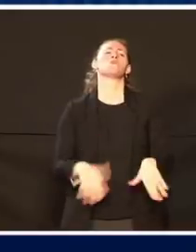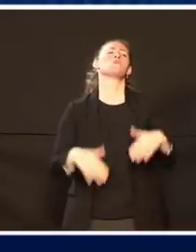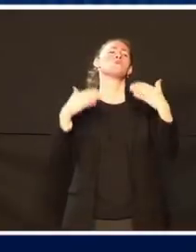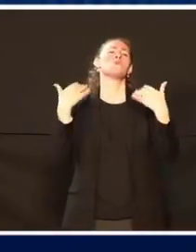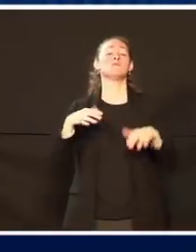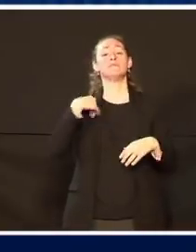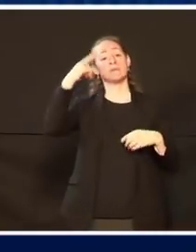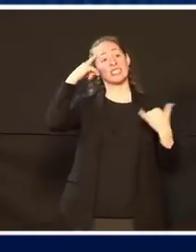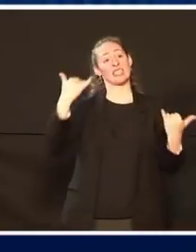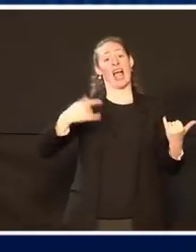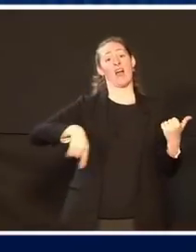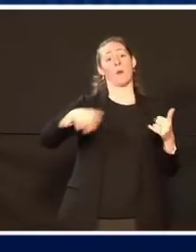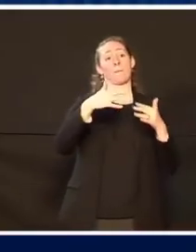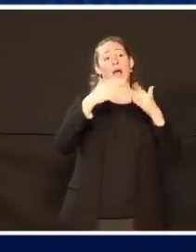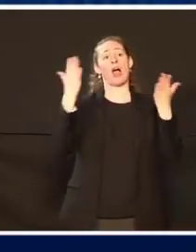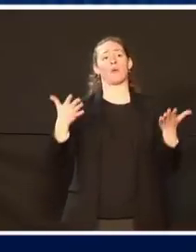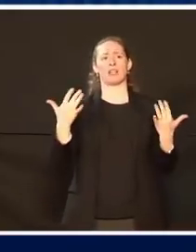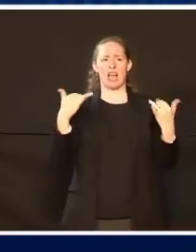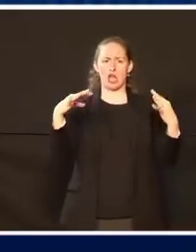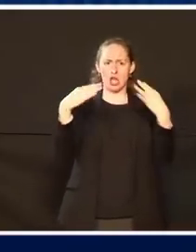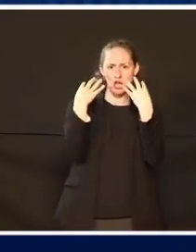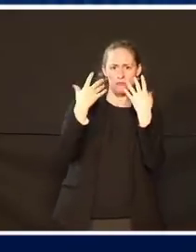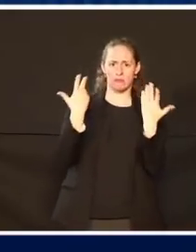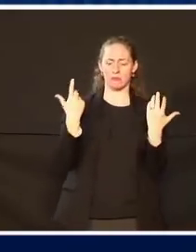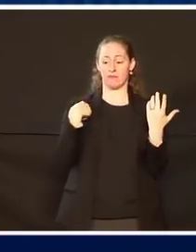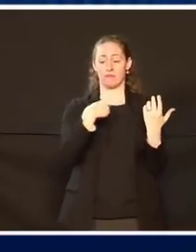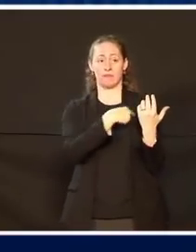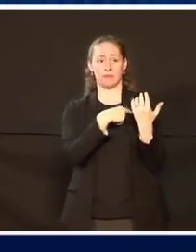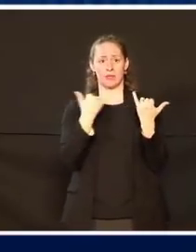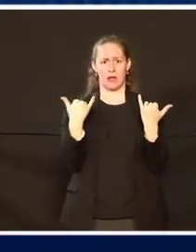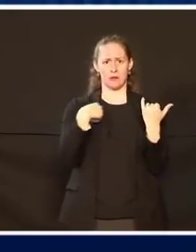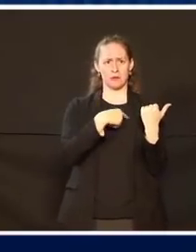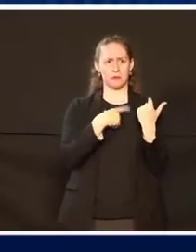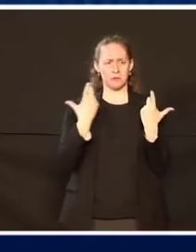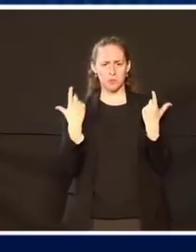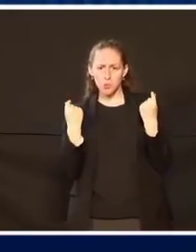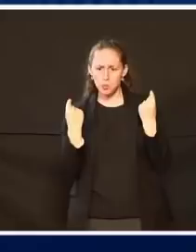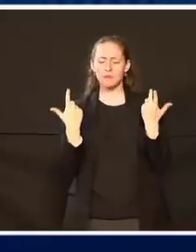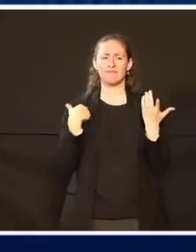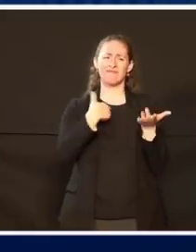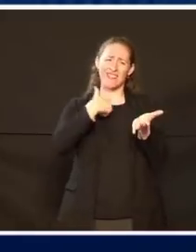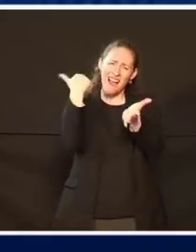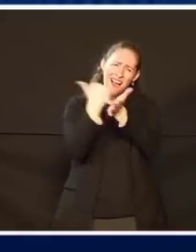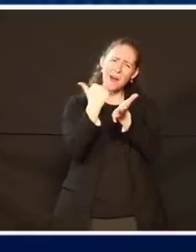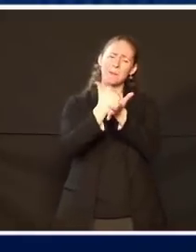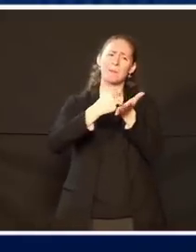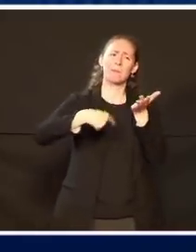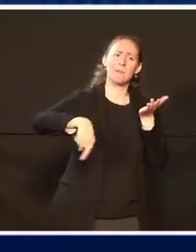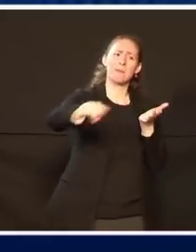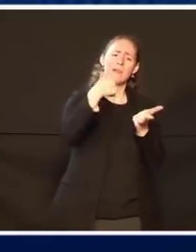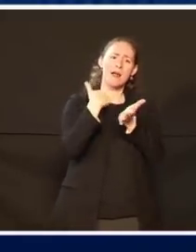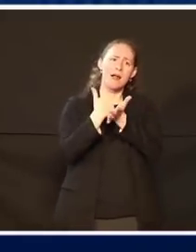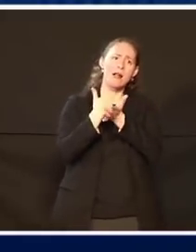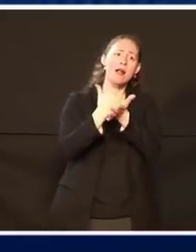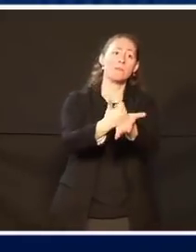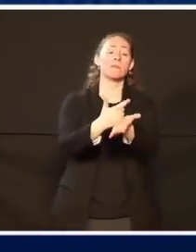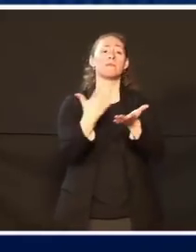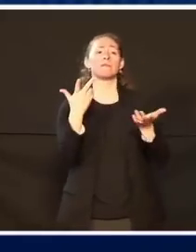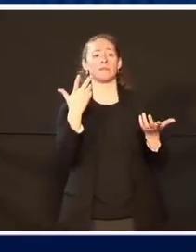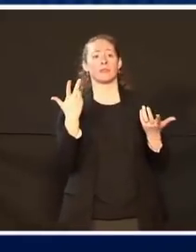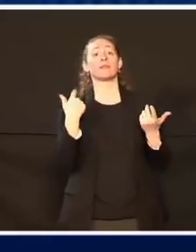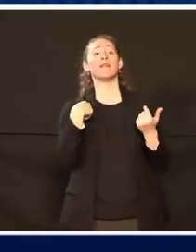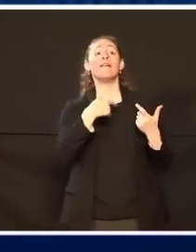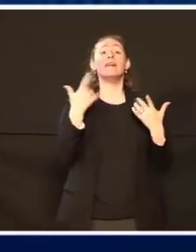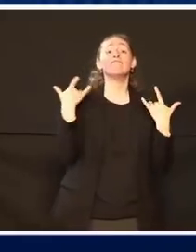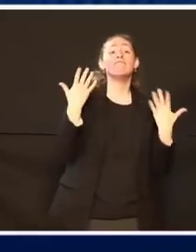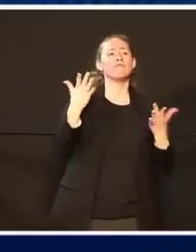Regierung setzt. Hilfe erwartet, dass wir sie nicht in Stich lassen. Also, ich werde